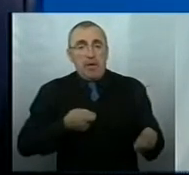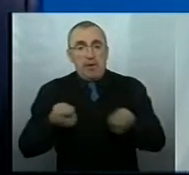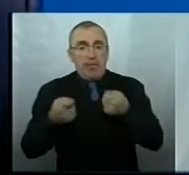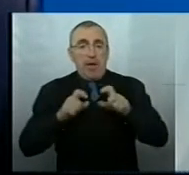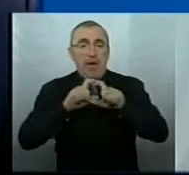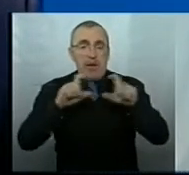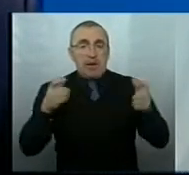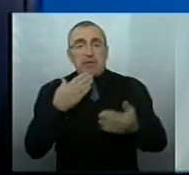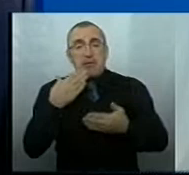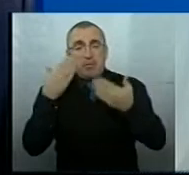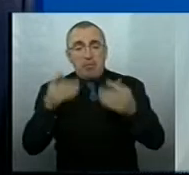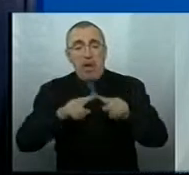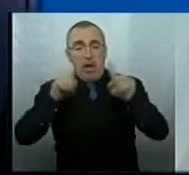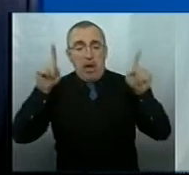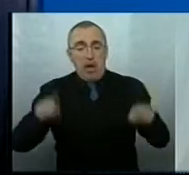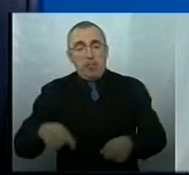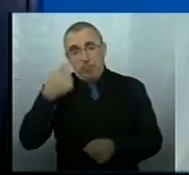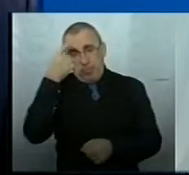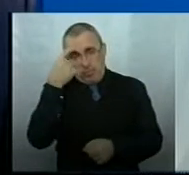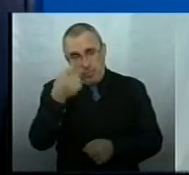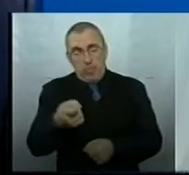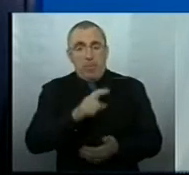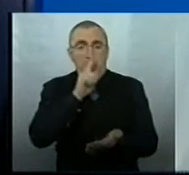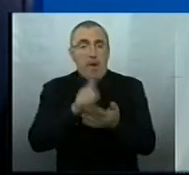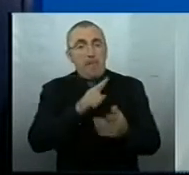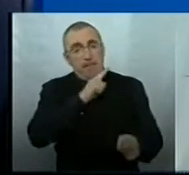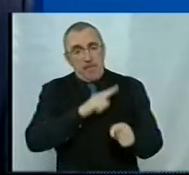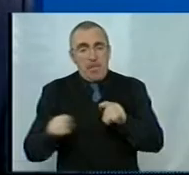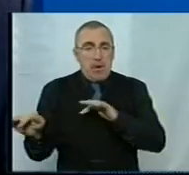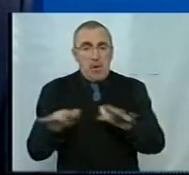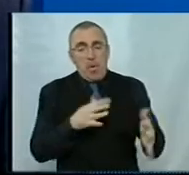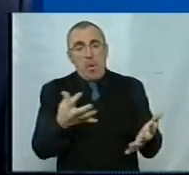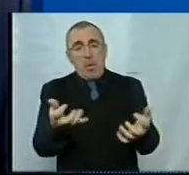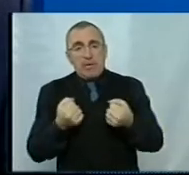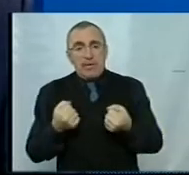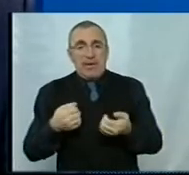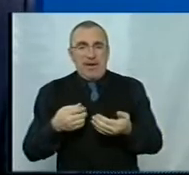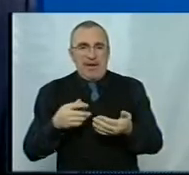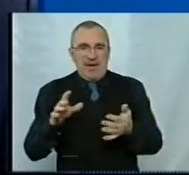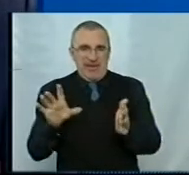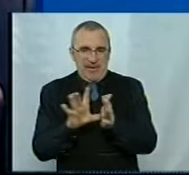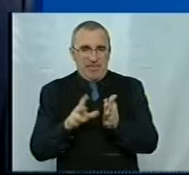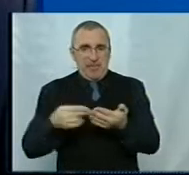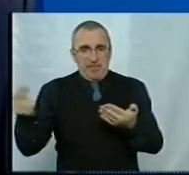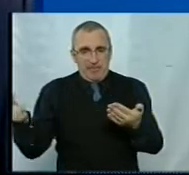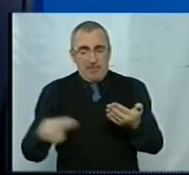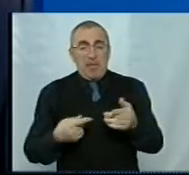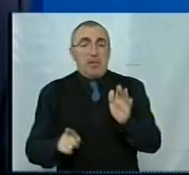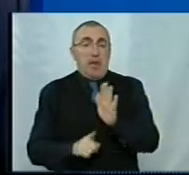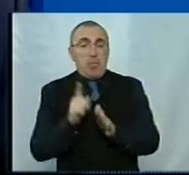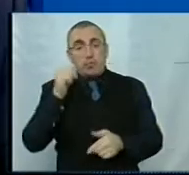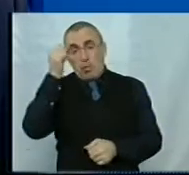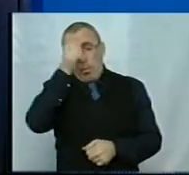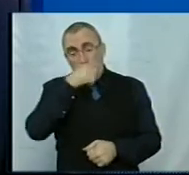закладів, звернулася з листом і повідомила про те, що вони мають прискорити процес отримання цифрових підписів. Це відбулося на початку року.